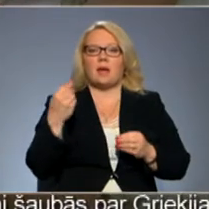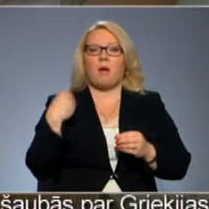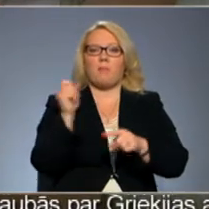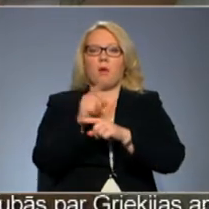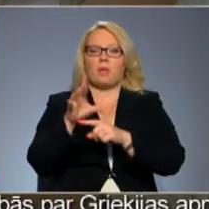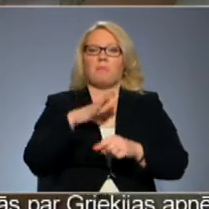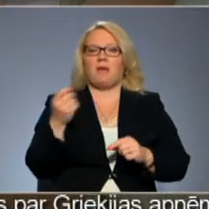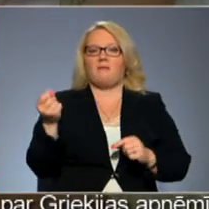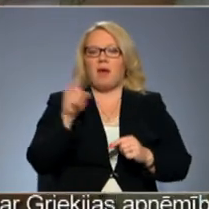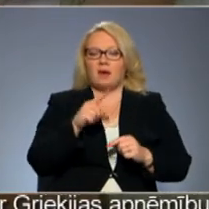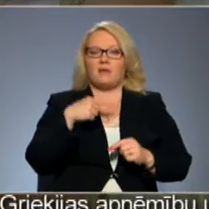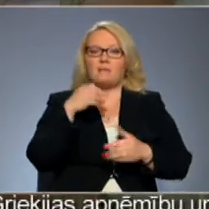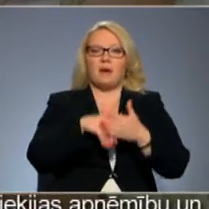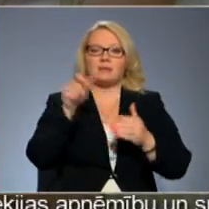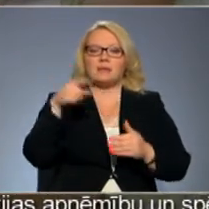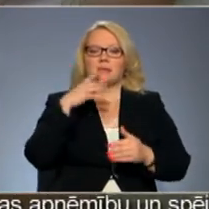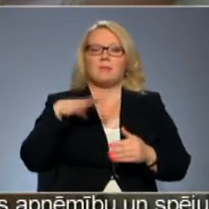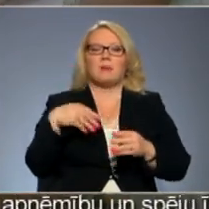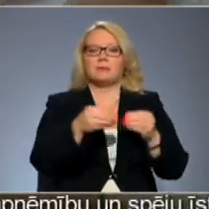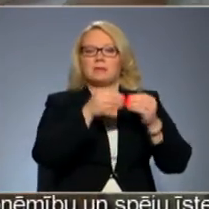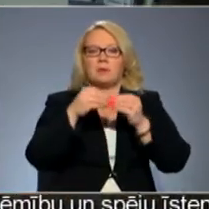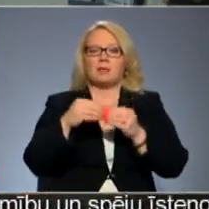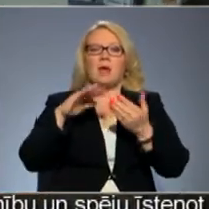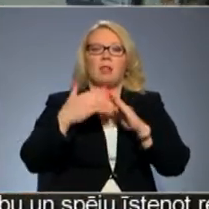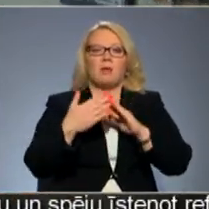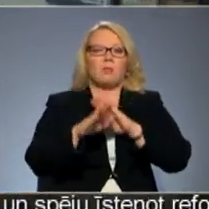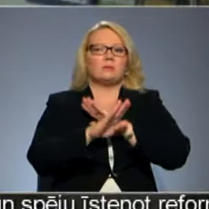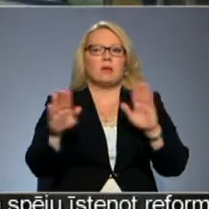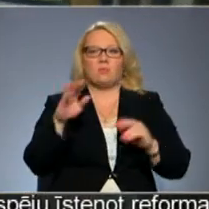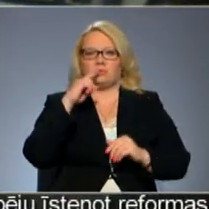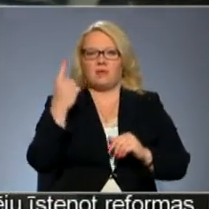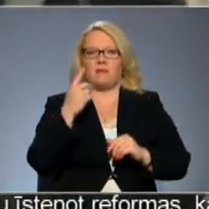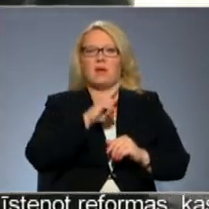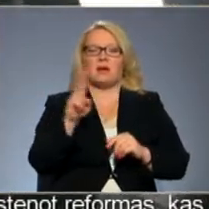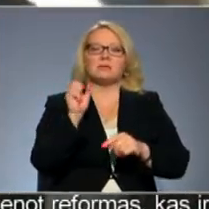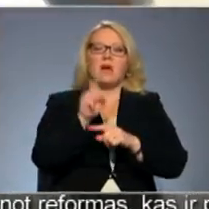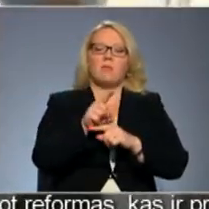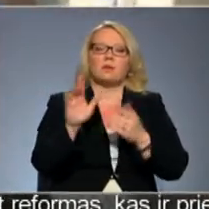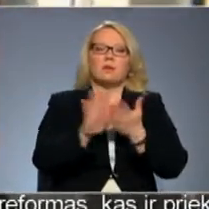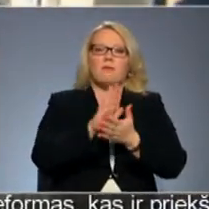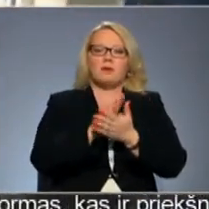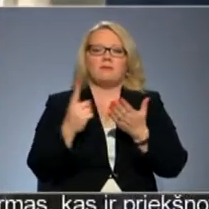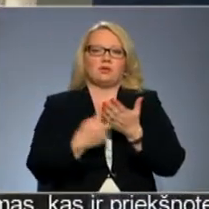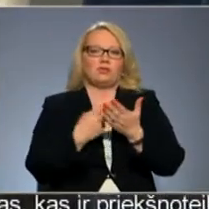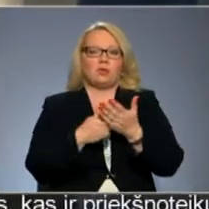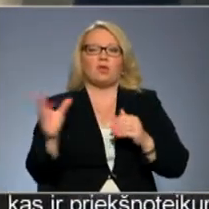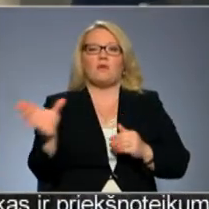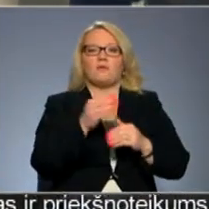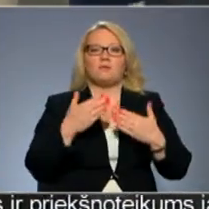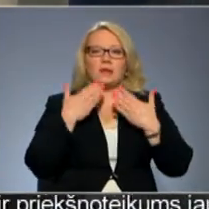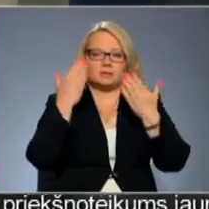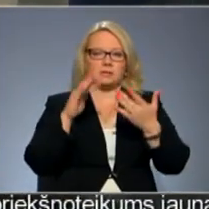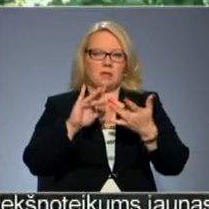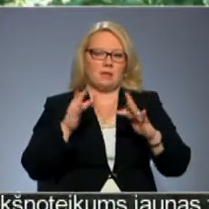Pasniec secina, ka iespējams vēl pēc desmit gadiem laukos vers nebūs neviena, kurš abunēs kādu avīs vai žūnālu, jo visu var izlasīt